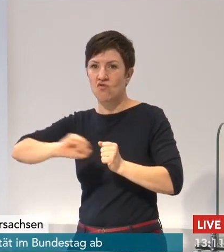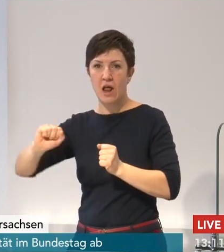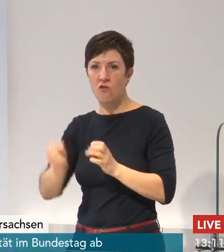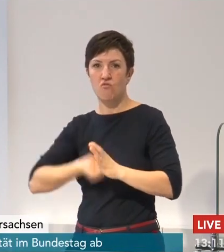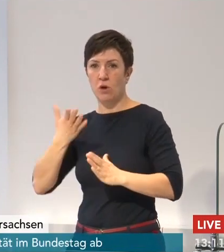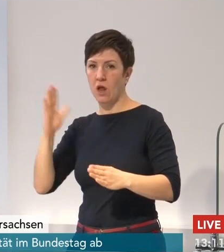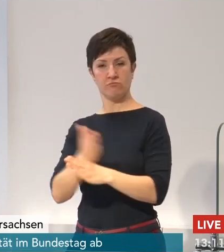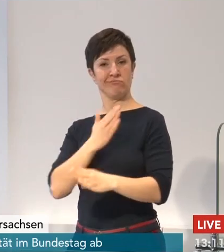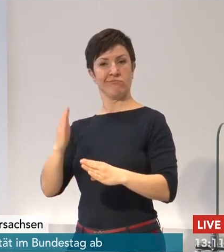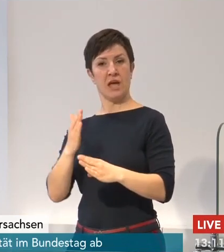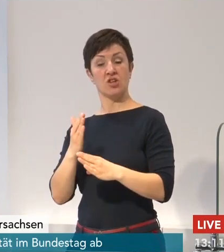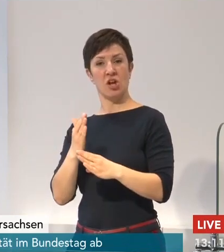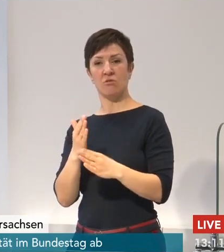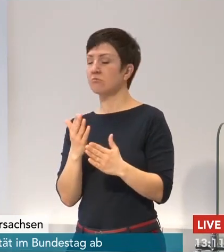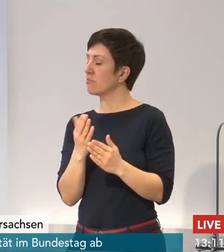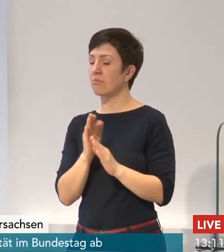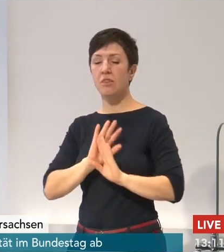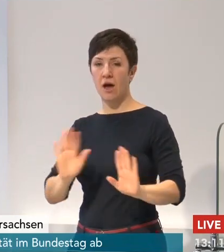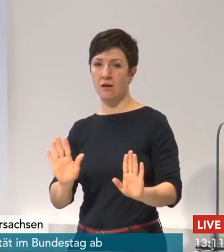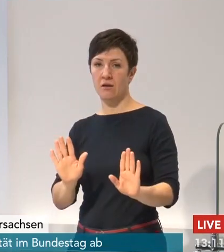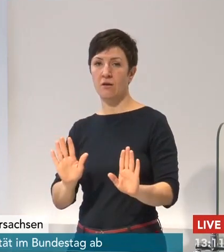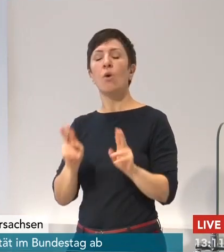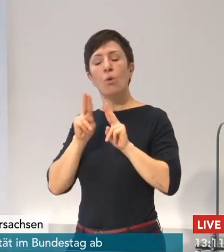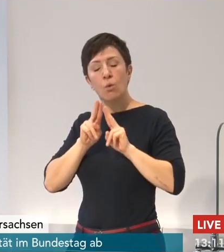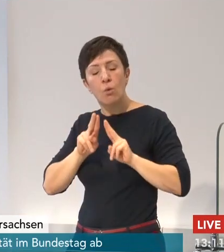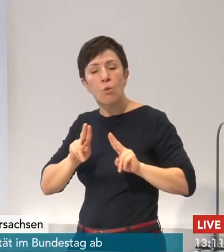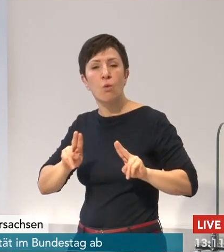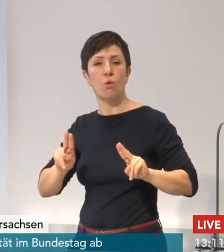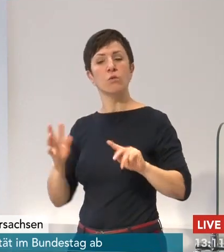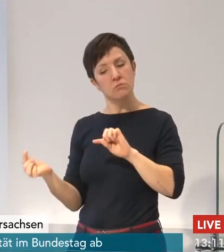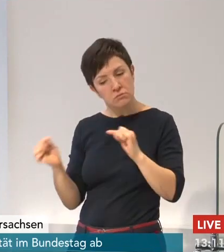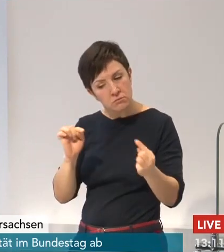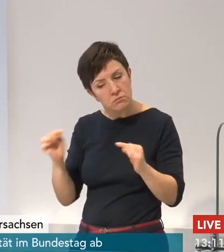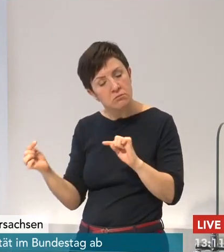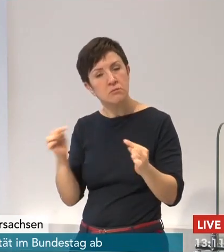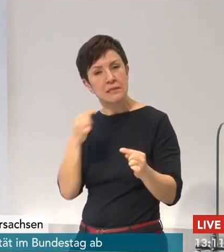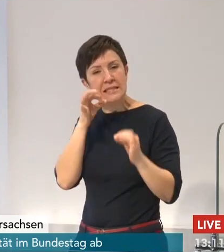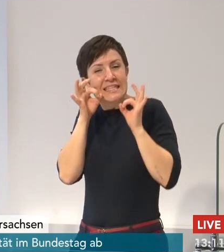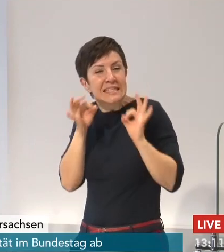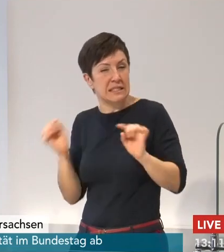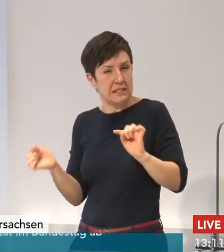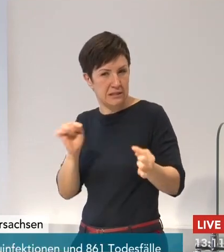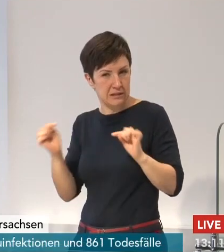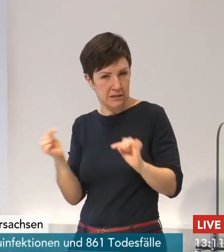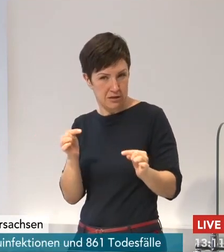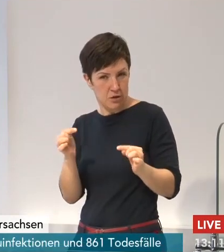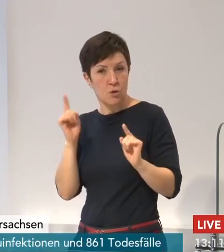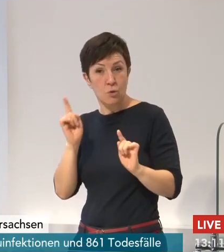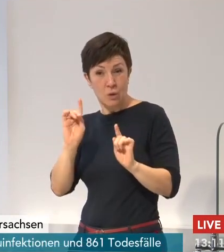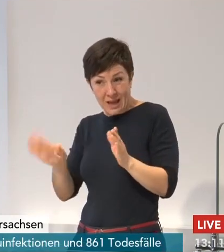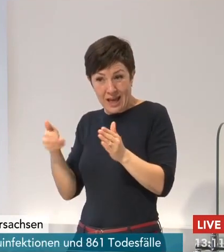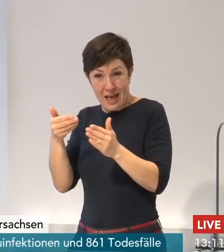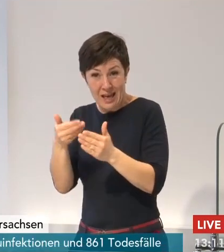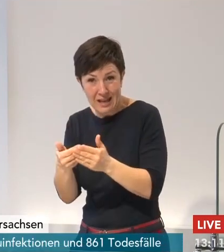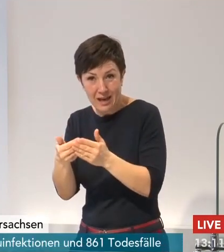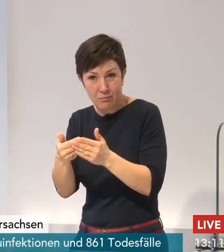glauben, die Sache ist es wert, sehr in Ruhe miteinander diskutiert zu werden und auf dieser Grundlage dann auch zu guten Ergebnissen zu kommen, von